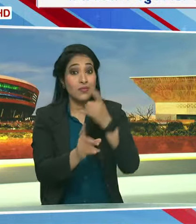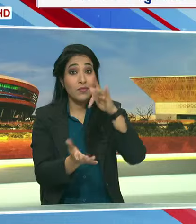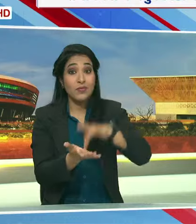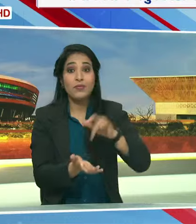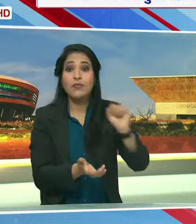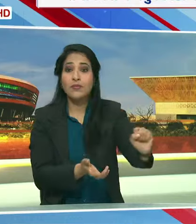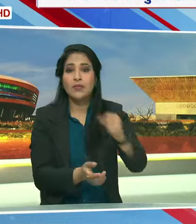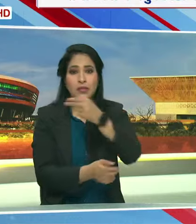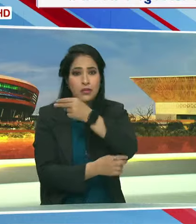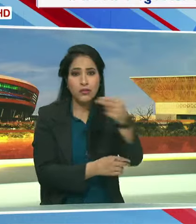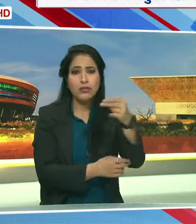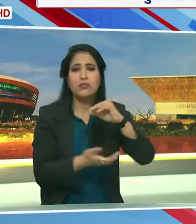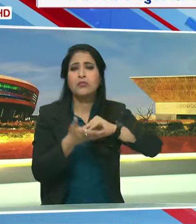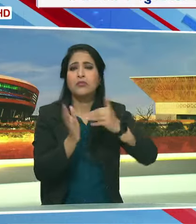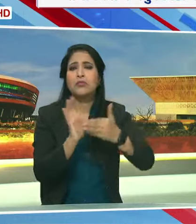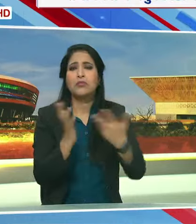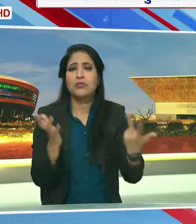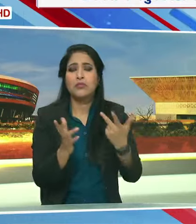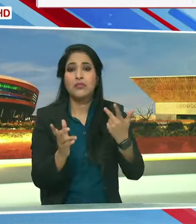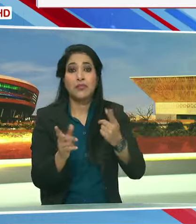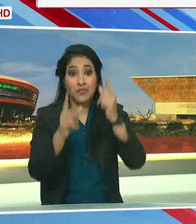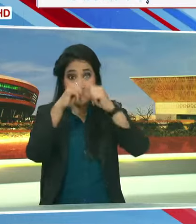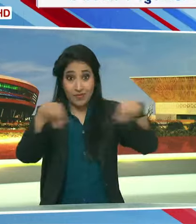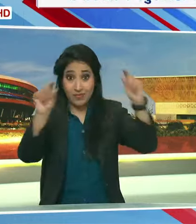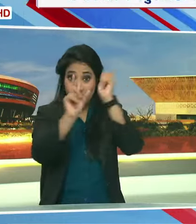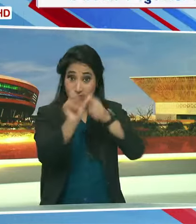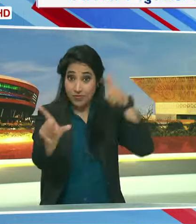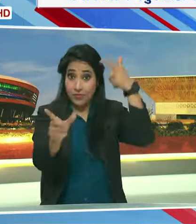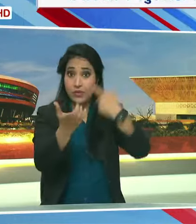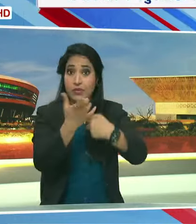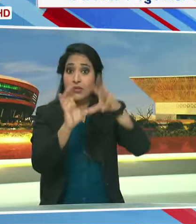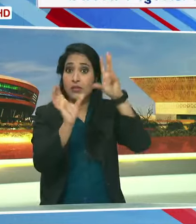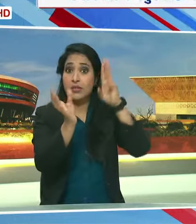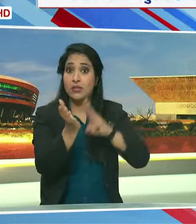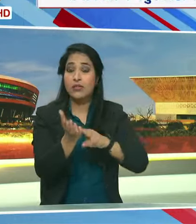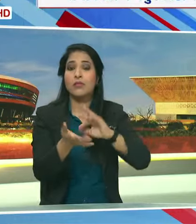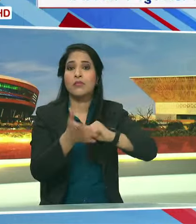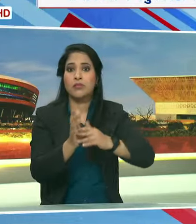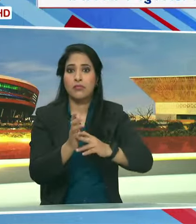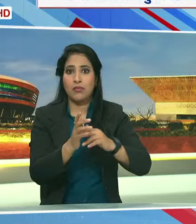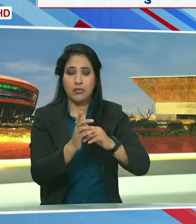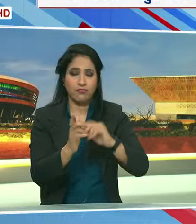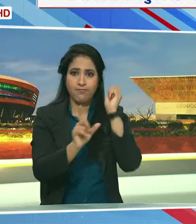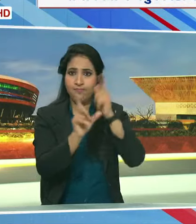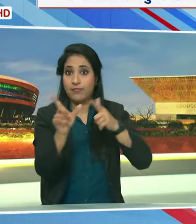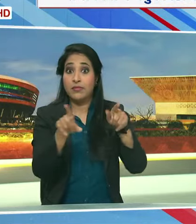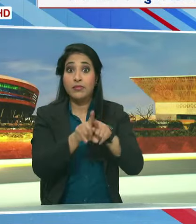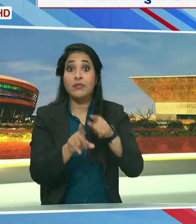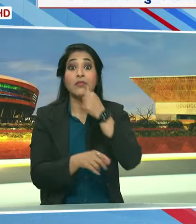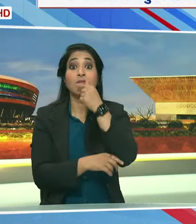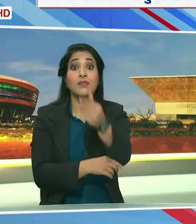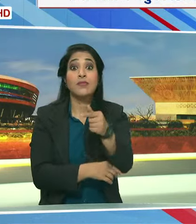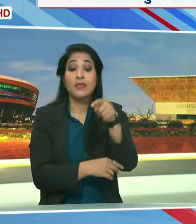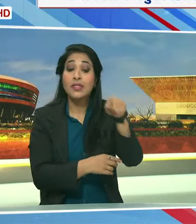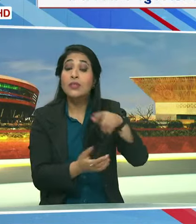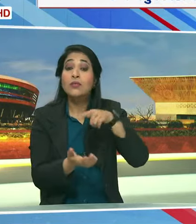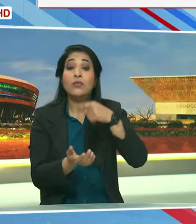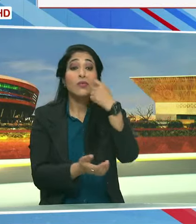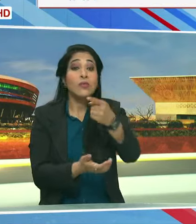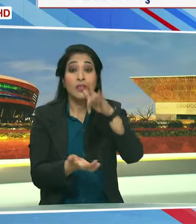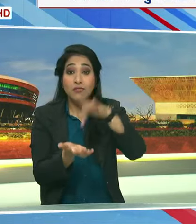कौंटडाराम नाम का अर्थ धनुषधारी राम है ऐसा कहा जाता है कि यही पर